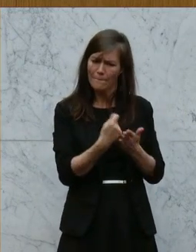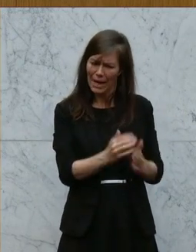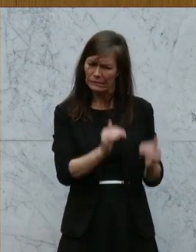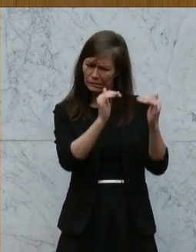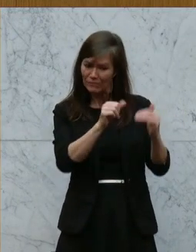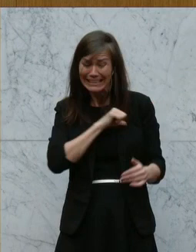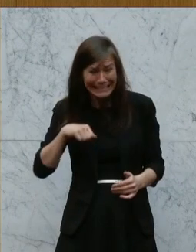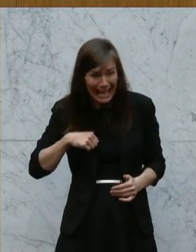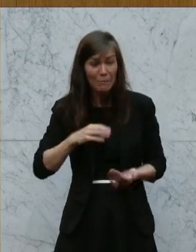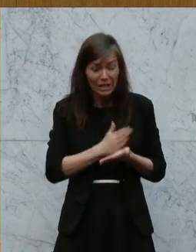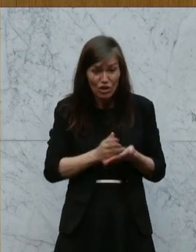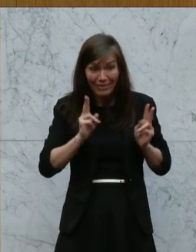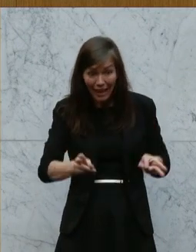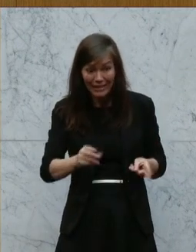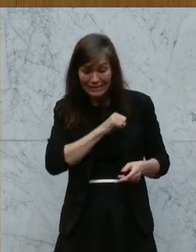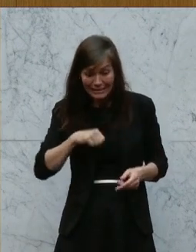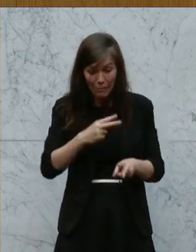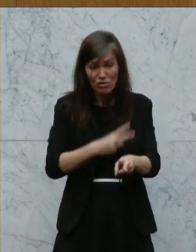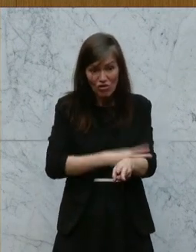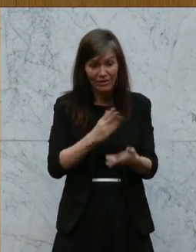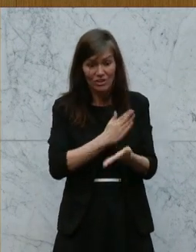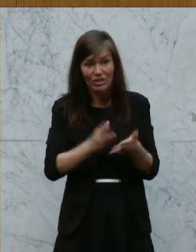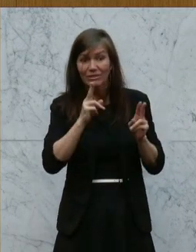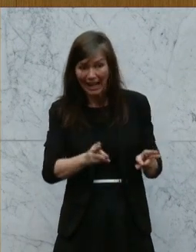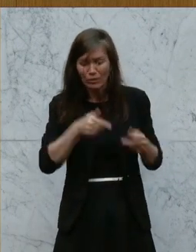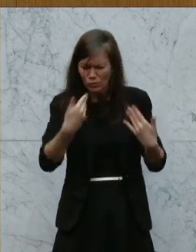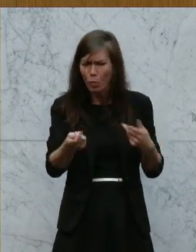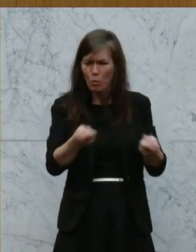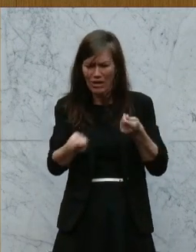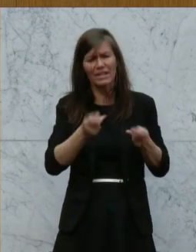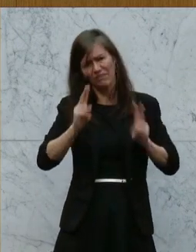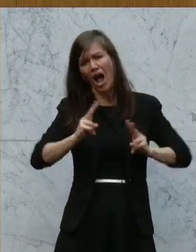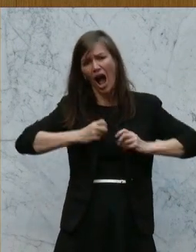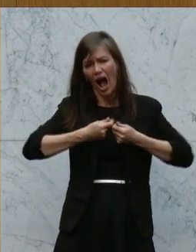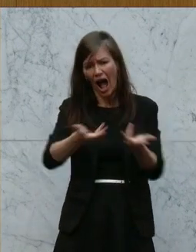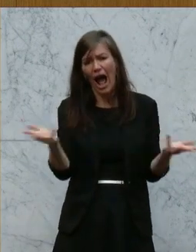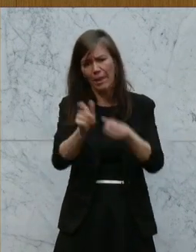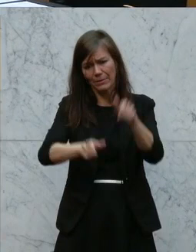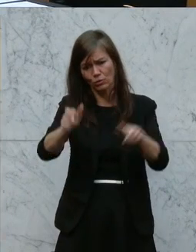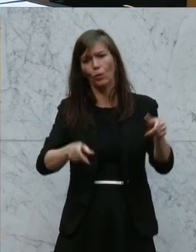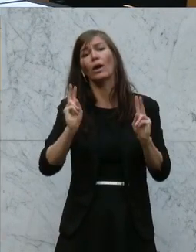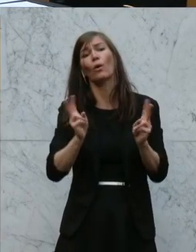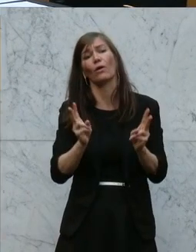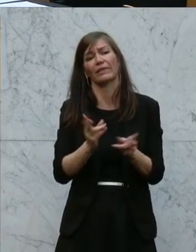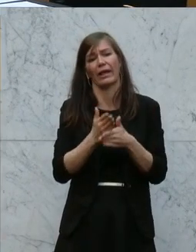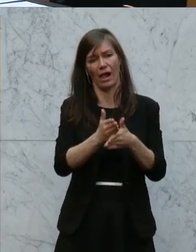auch festlegen können. Das wäre mal eine Politik, die wirklich allen Menschen in den Ländern zugute kommen